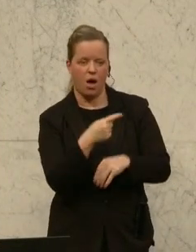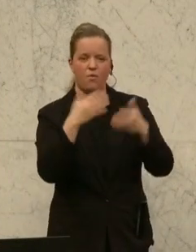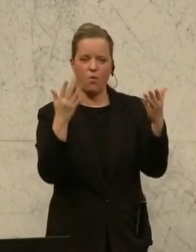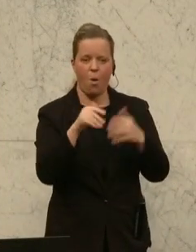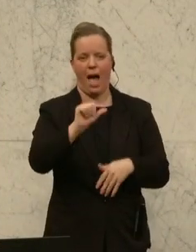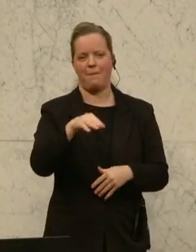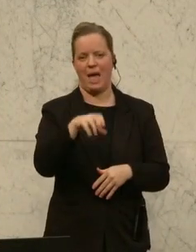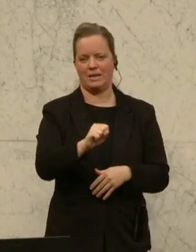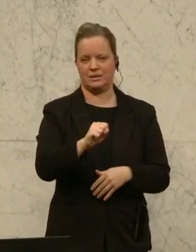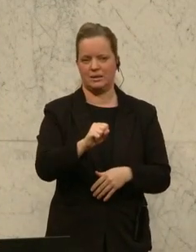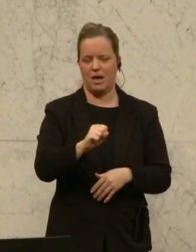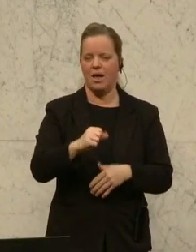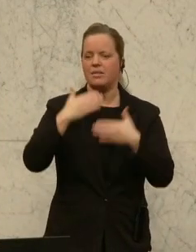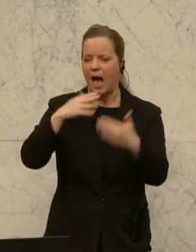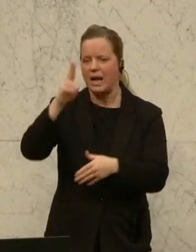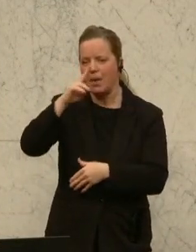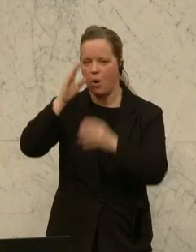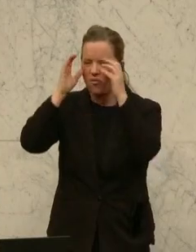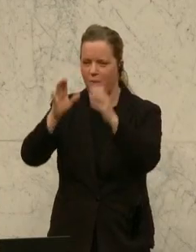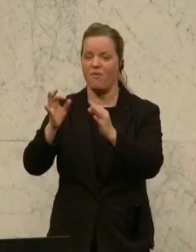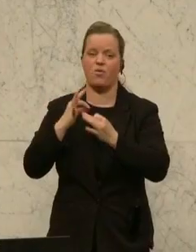Danke, liebe ÖVP, für nichts. Dankeschön.